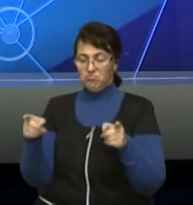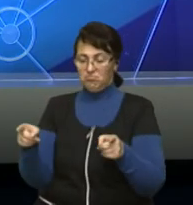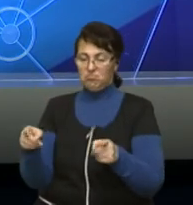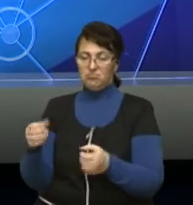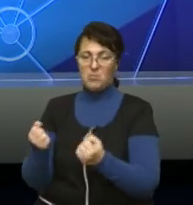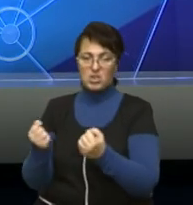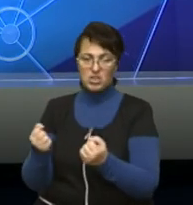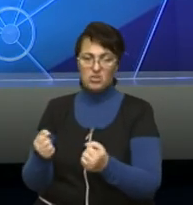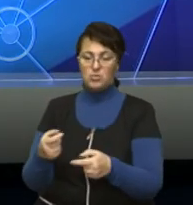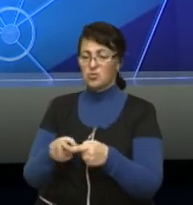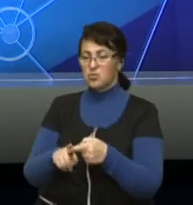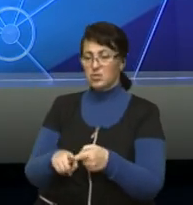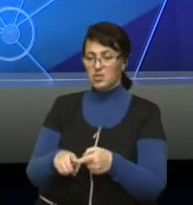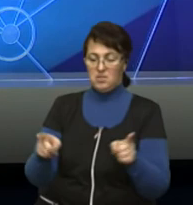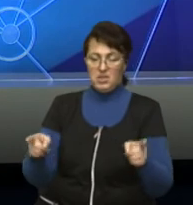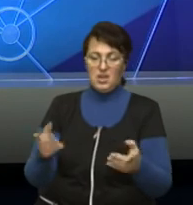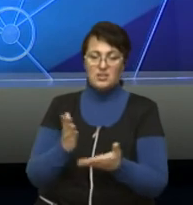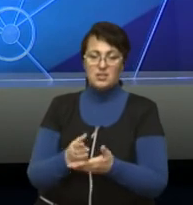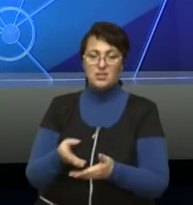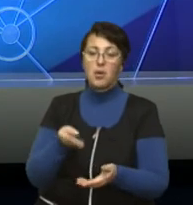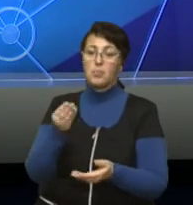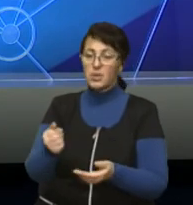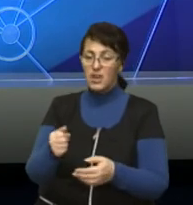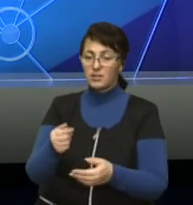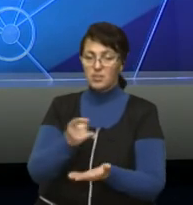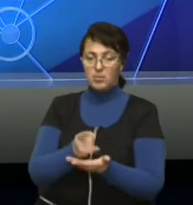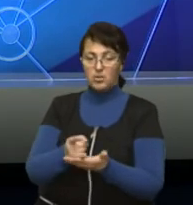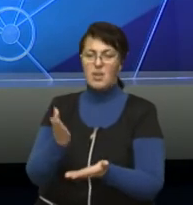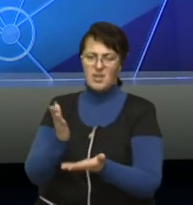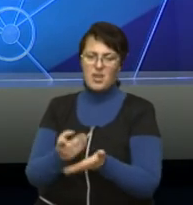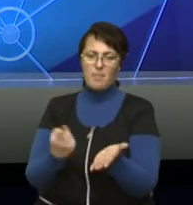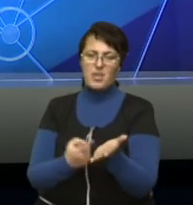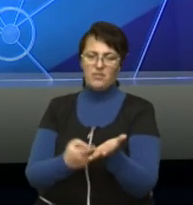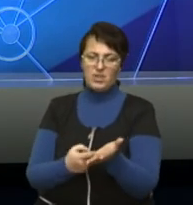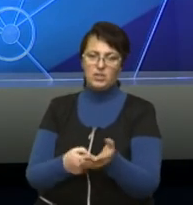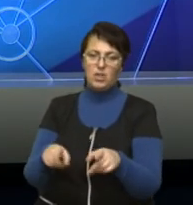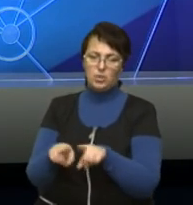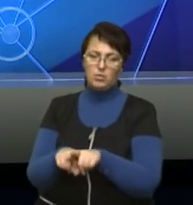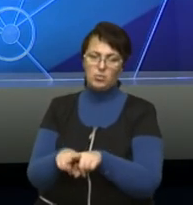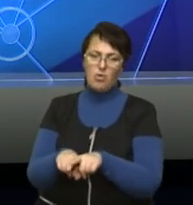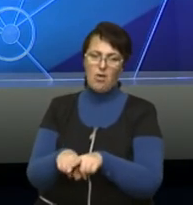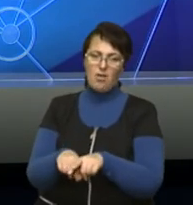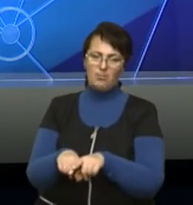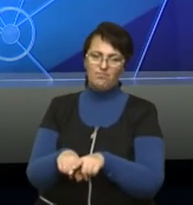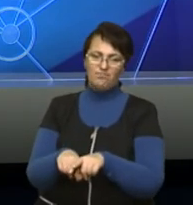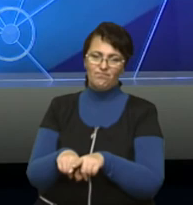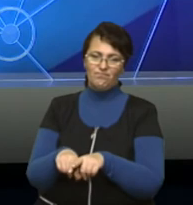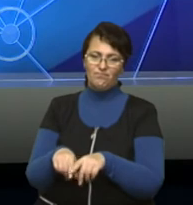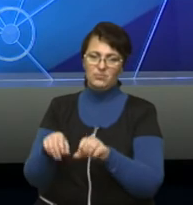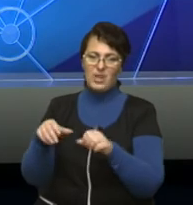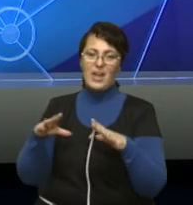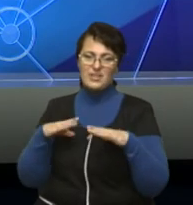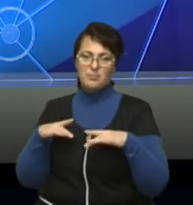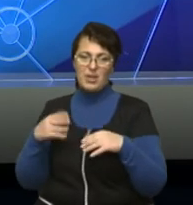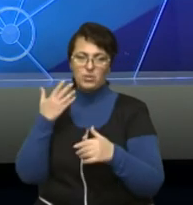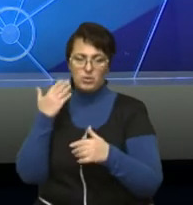скажімо, що на цій ділянці є платне паркування. І є підтвердження, тому важче їх оштрафувати. Хоча, як